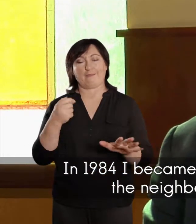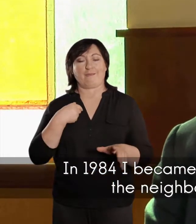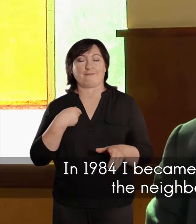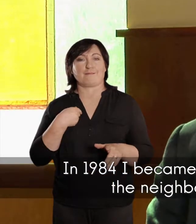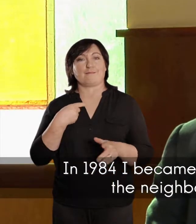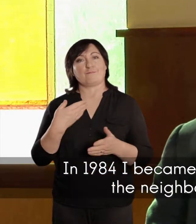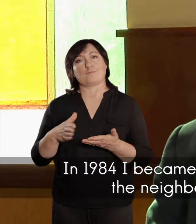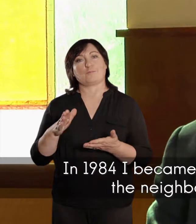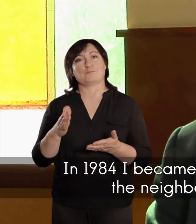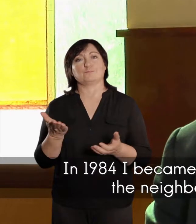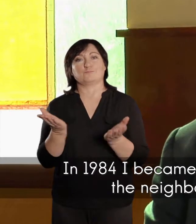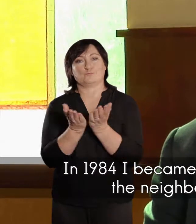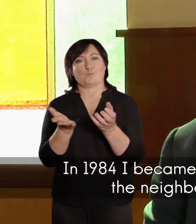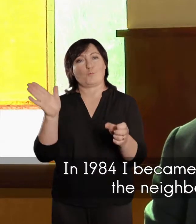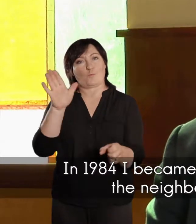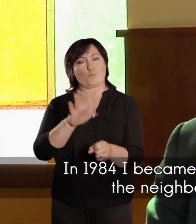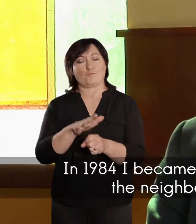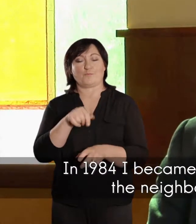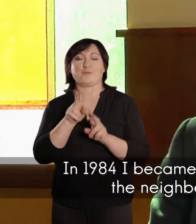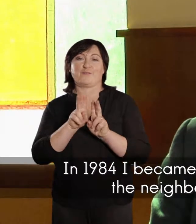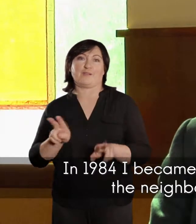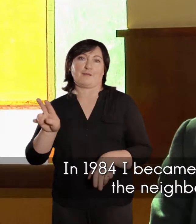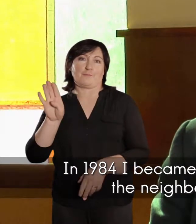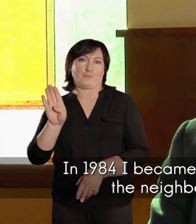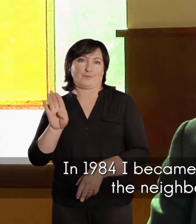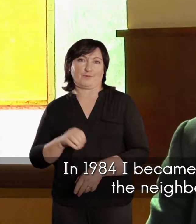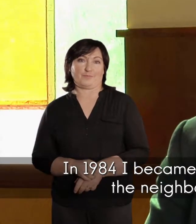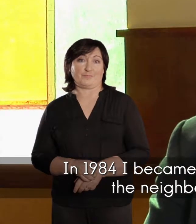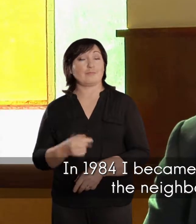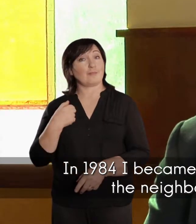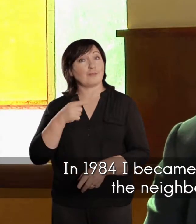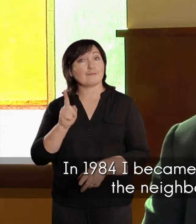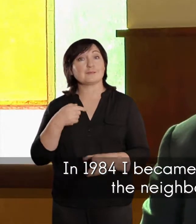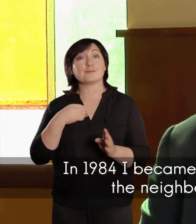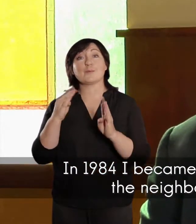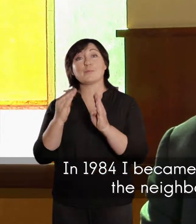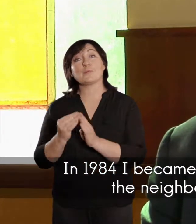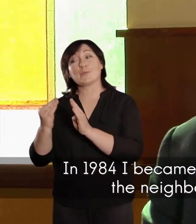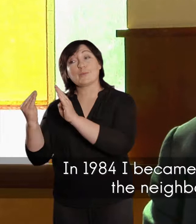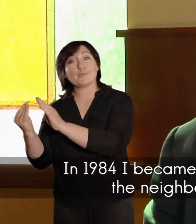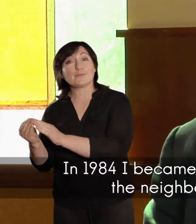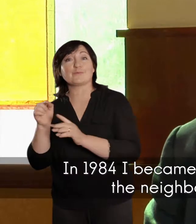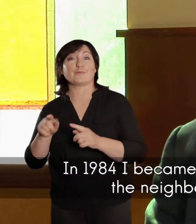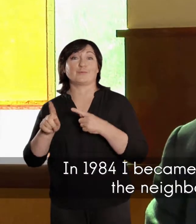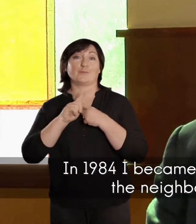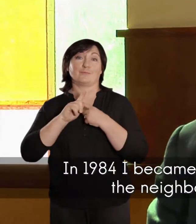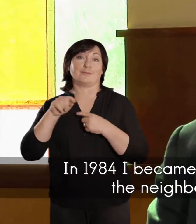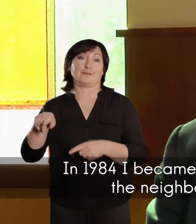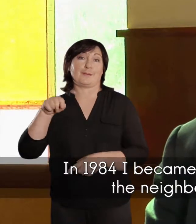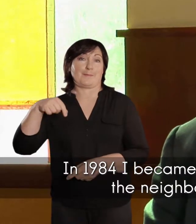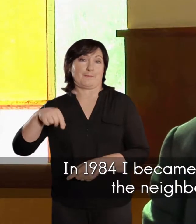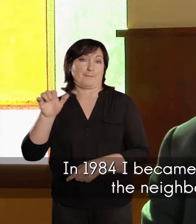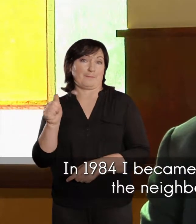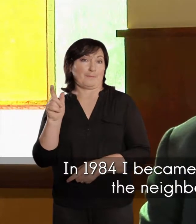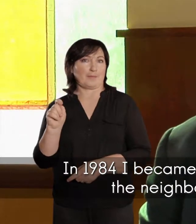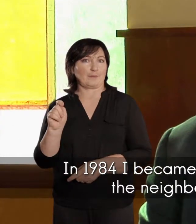skoolhof geraak, op Vrede mig, en, die bierman geword, van Weile Dominie Pet